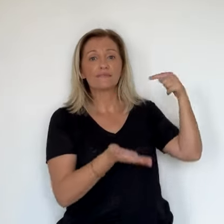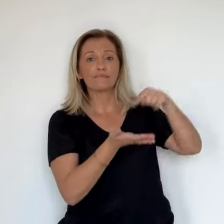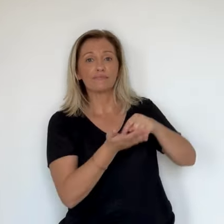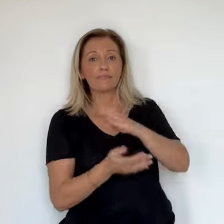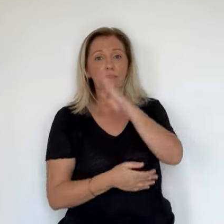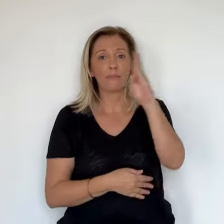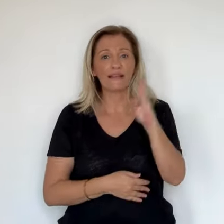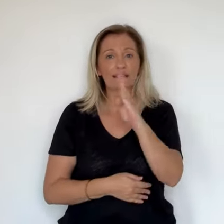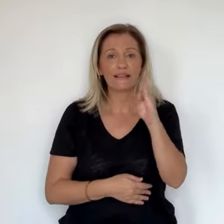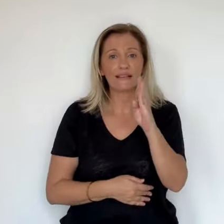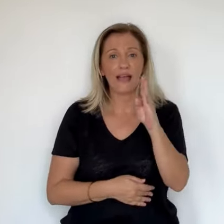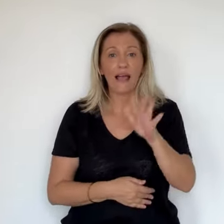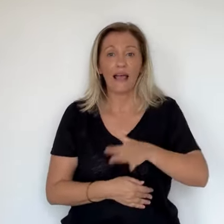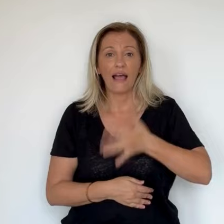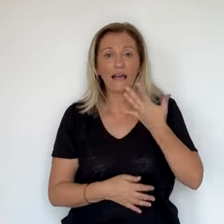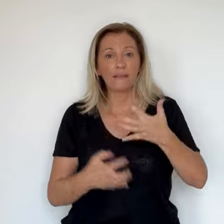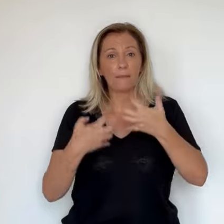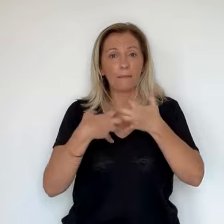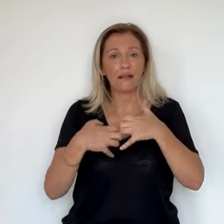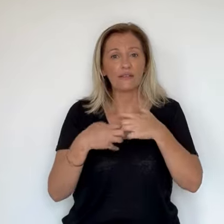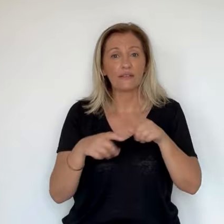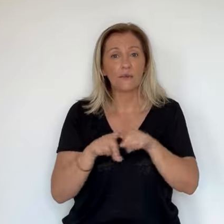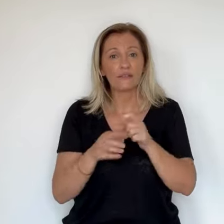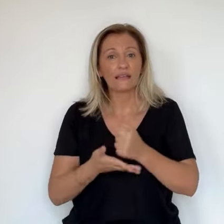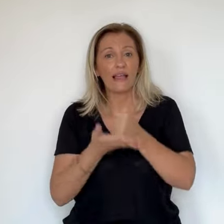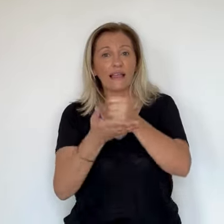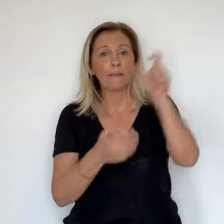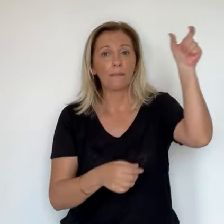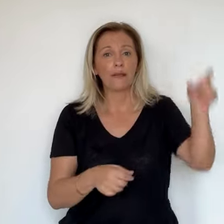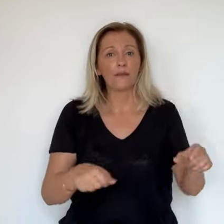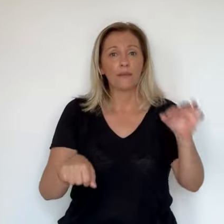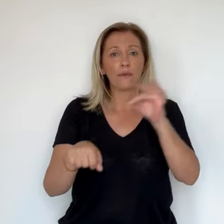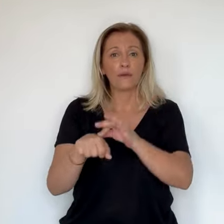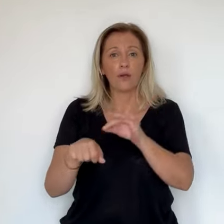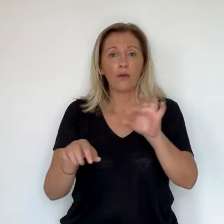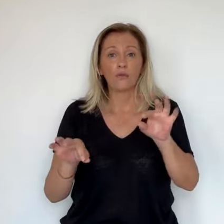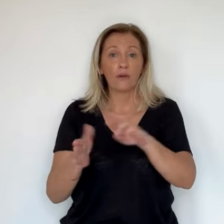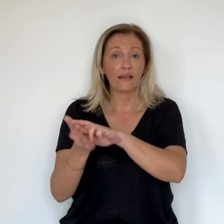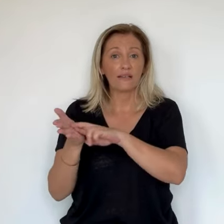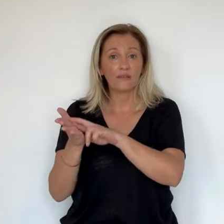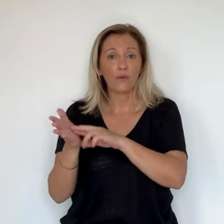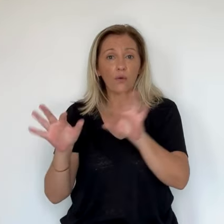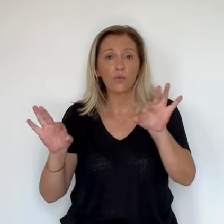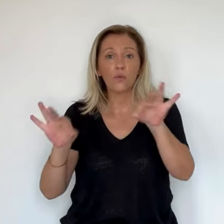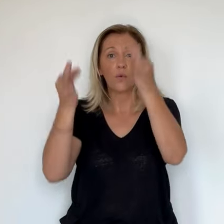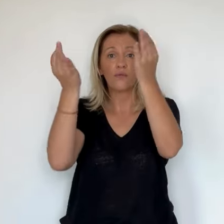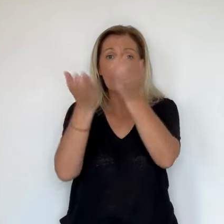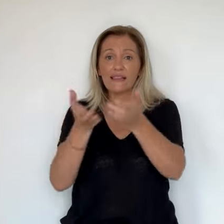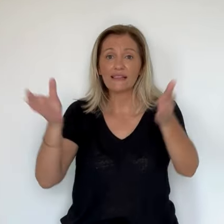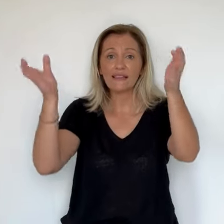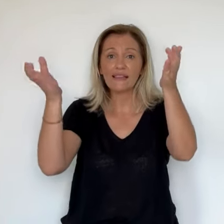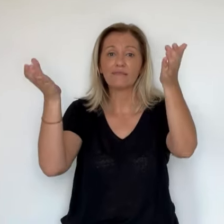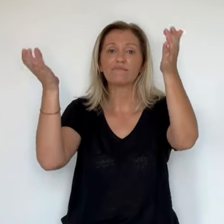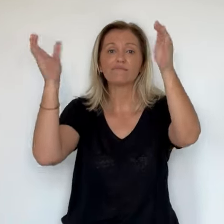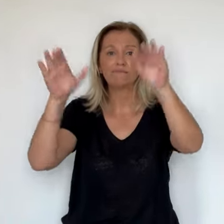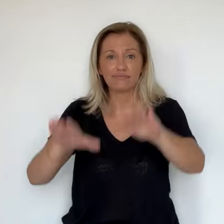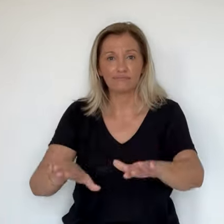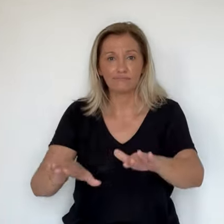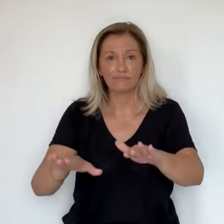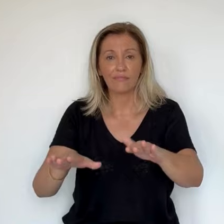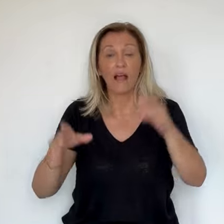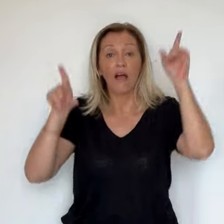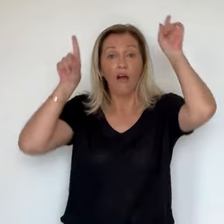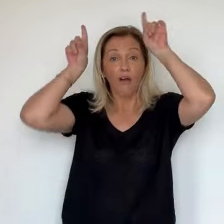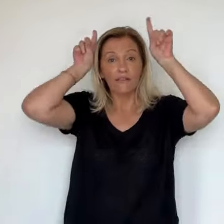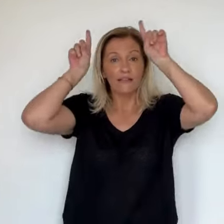'au nid. Ce dernier a été découvert jeudi à Basté-Licace grâce à l'appui de certains apiculteurs de la région. L'antenne